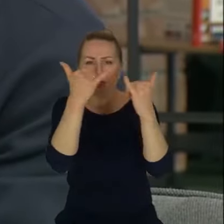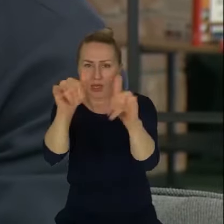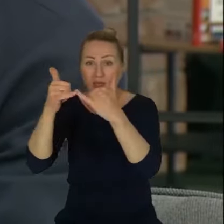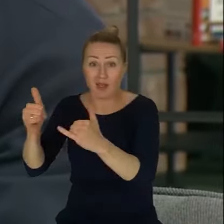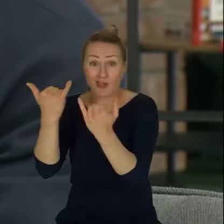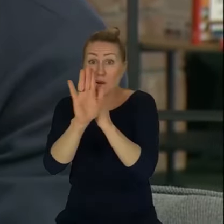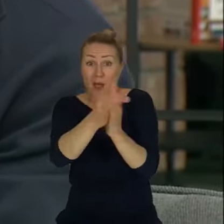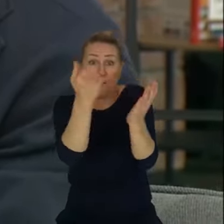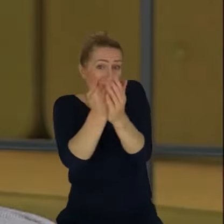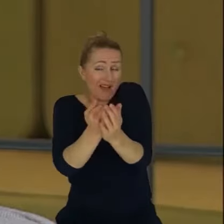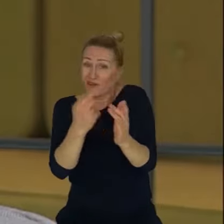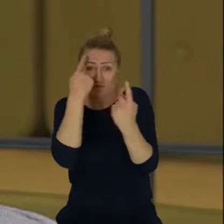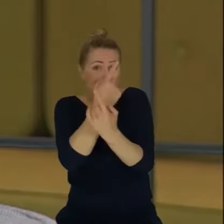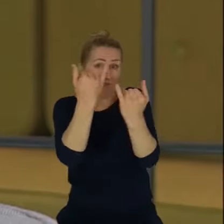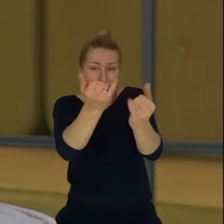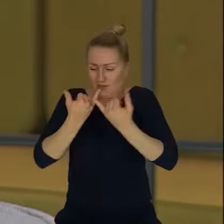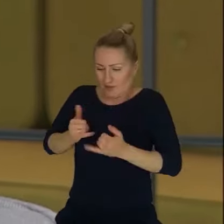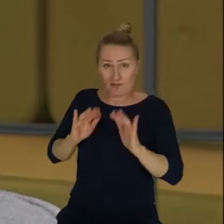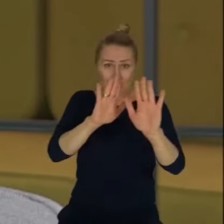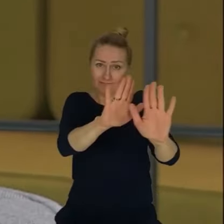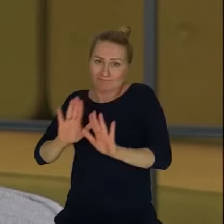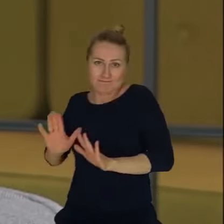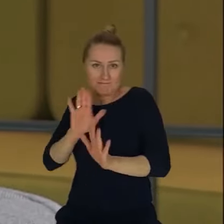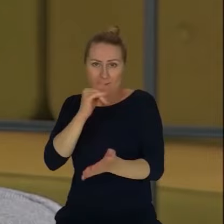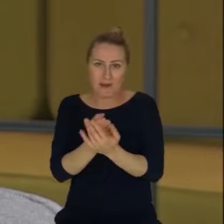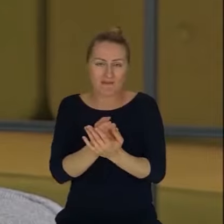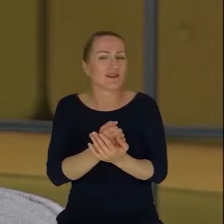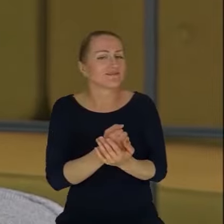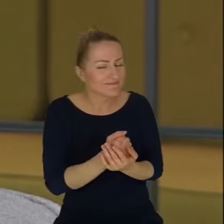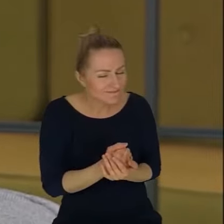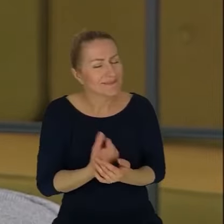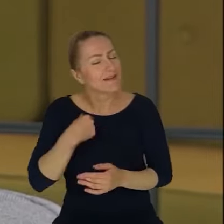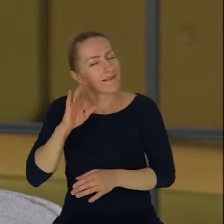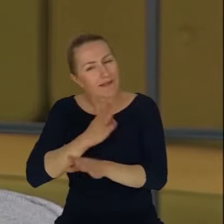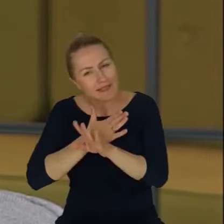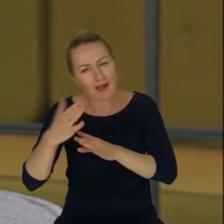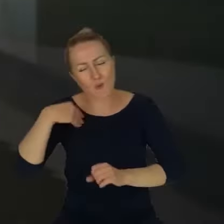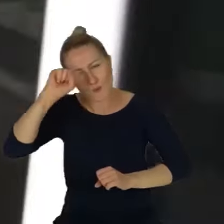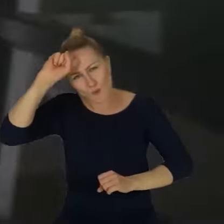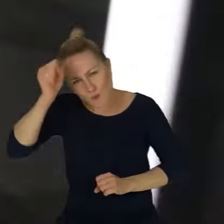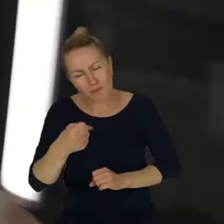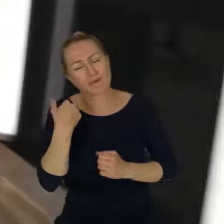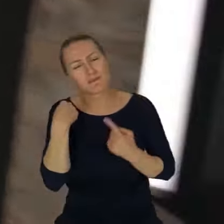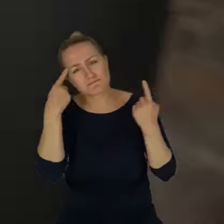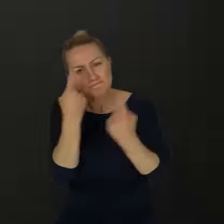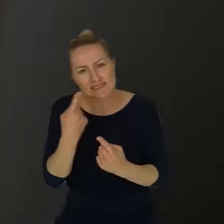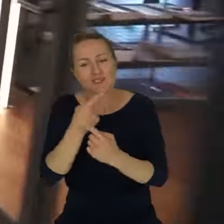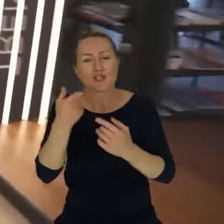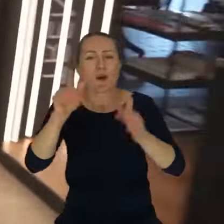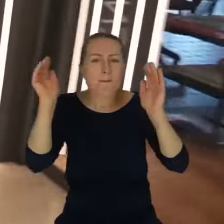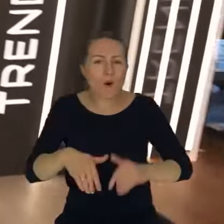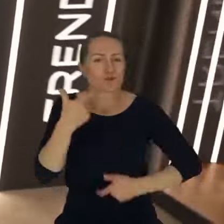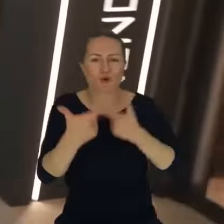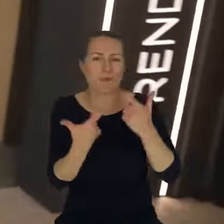prawo tak uważać. Tak, ale ciągle będę z uporem maniaka jednak dzisiaj jeszcze myślał, że można to wszystko robić poza światem social mediów.